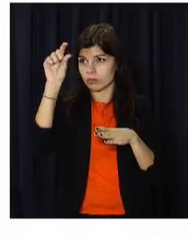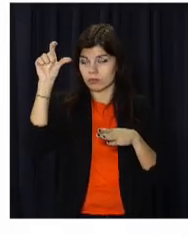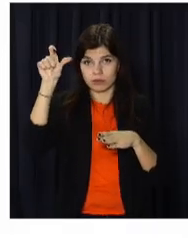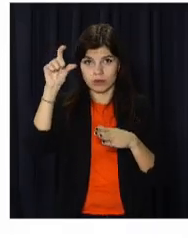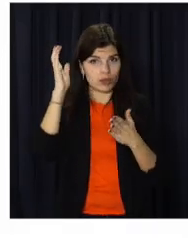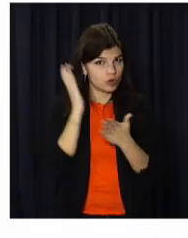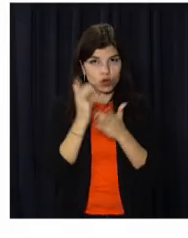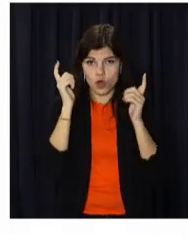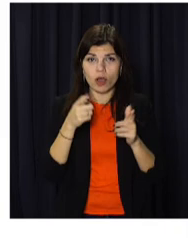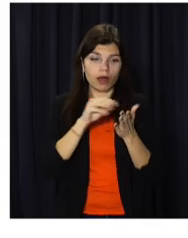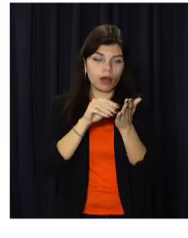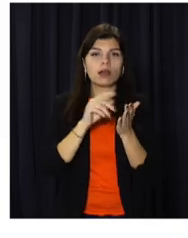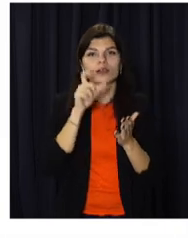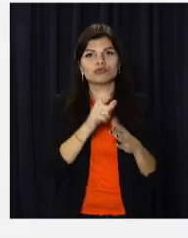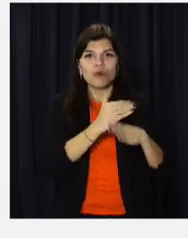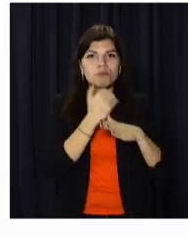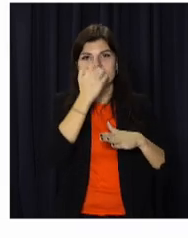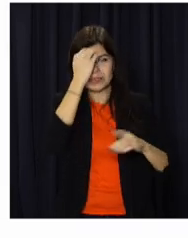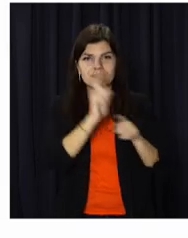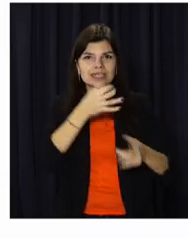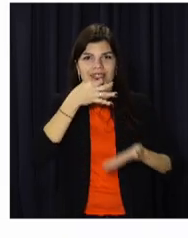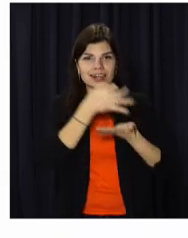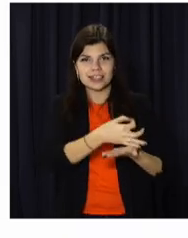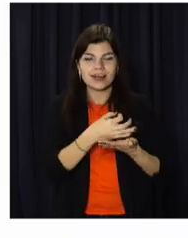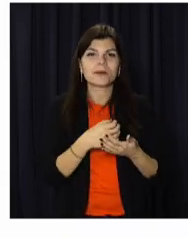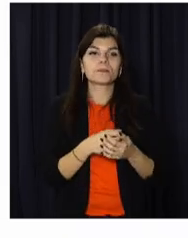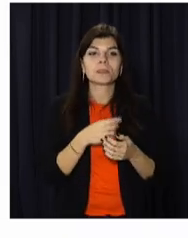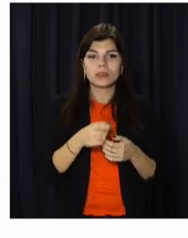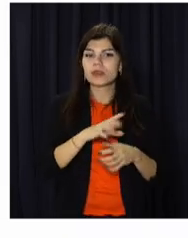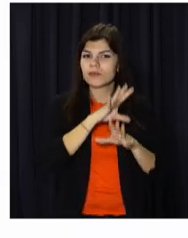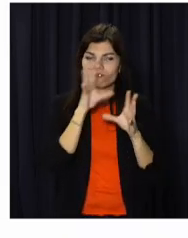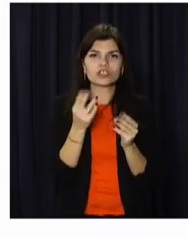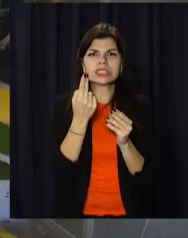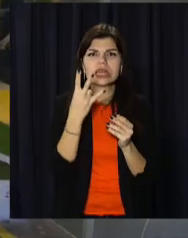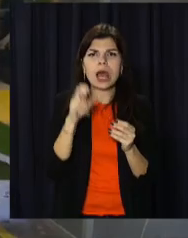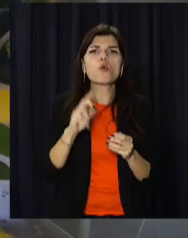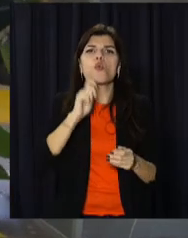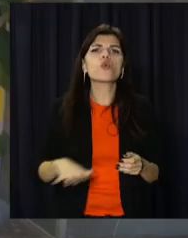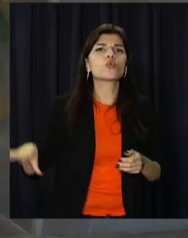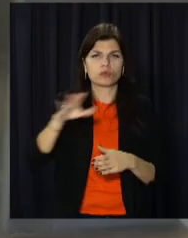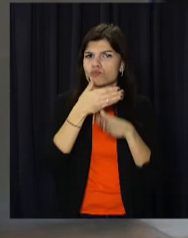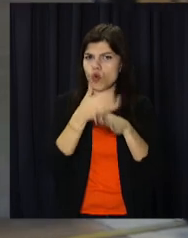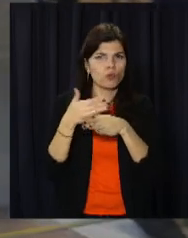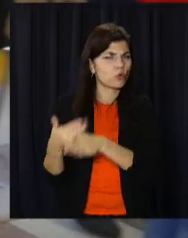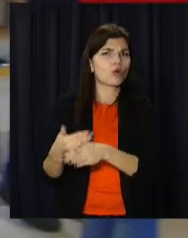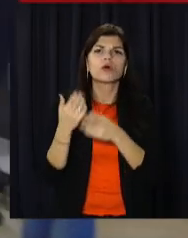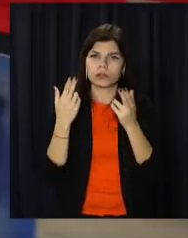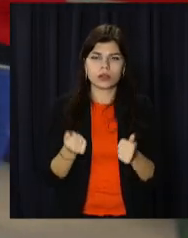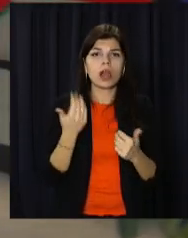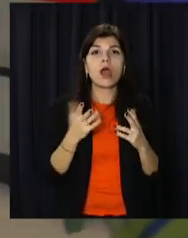у всіх офісах центру. Допомагають сформувати документи про щеплення у всіх ЦНАП України. За даними Мінцифри,